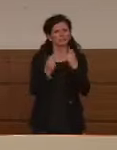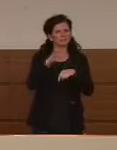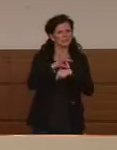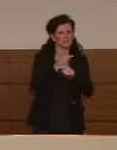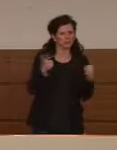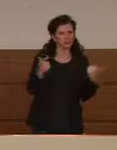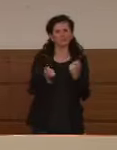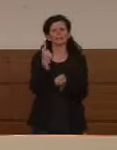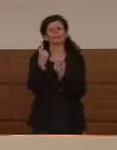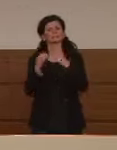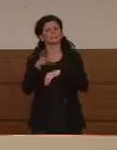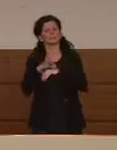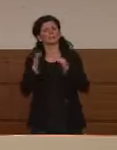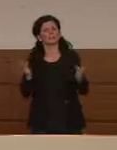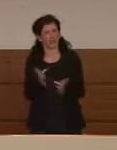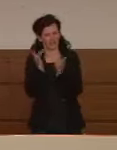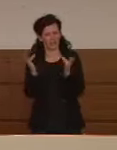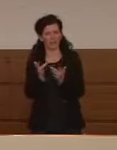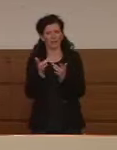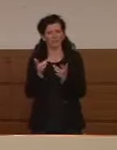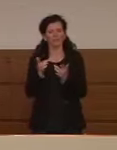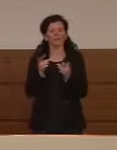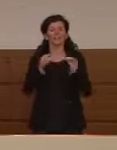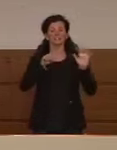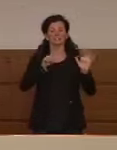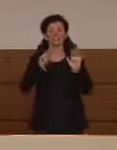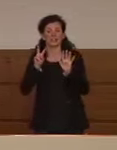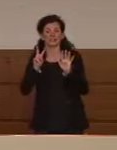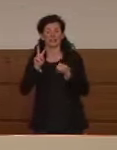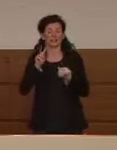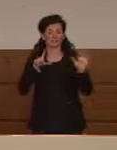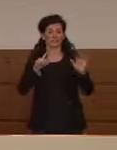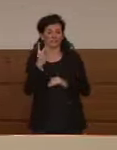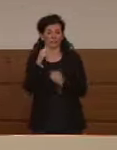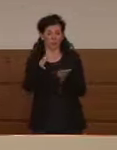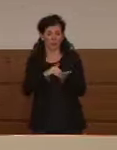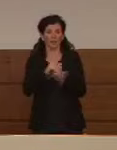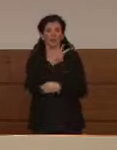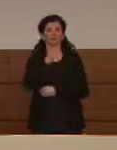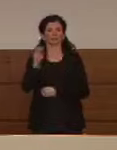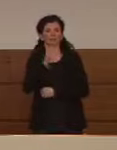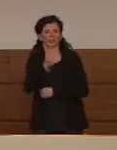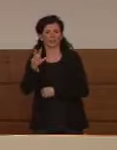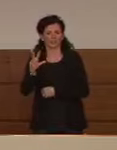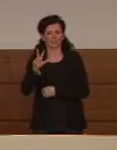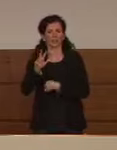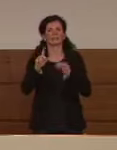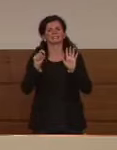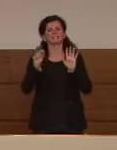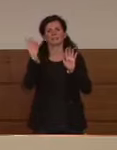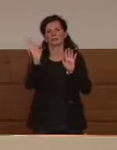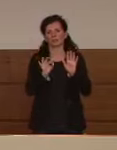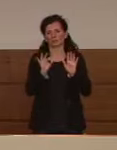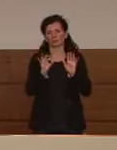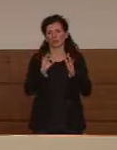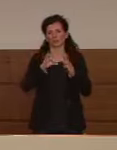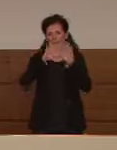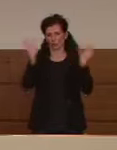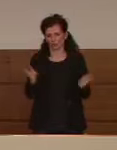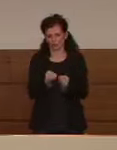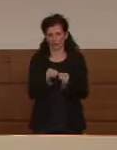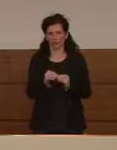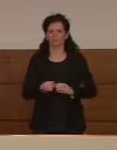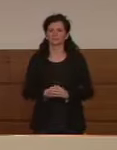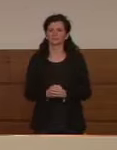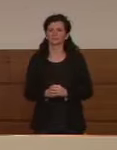con sintomi lievi e sono pari a 72.333, il 70% del totale. Purtroppo